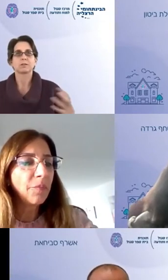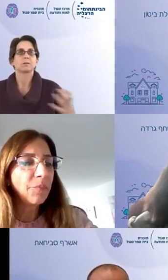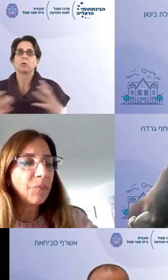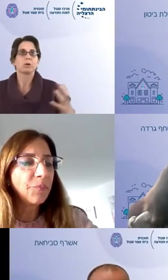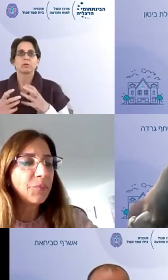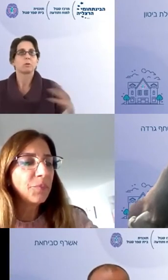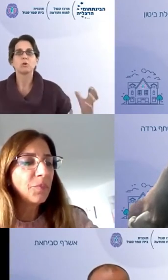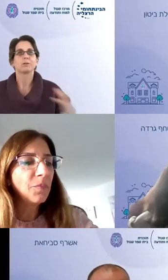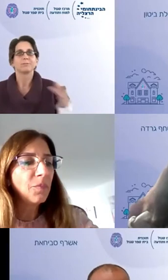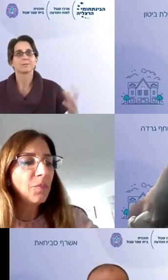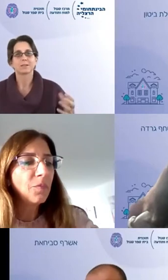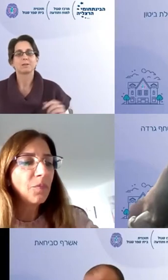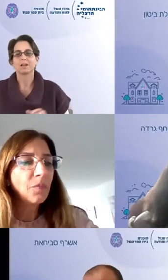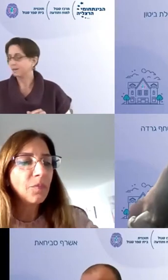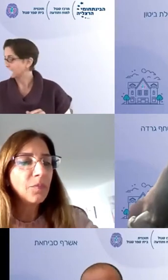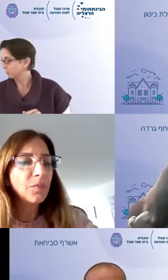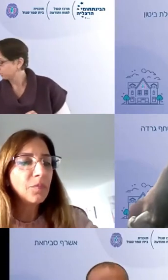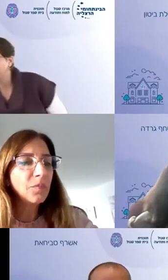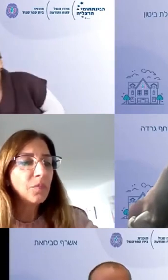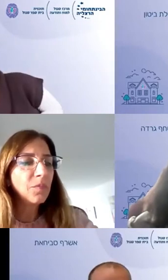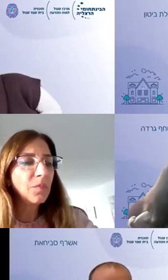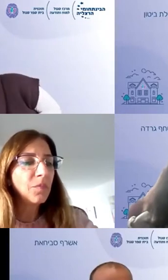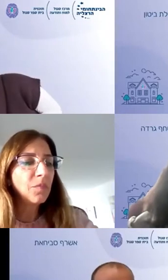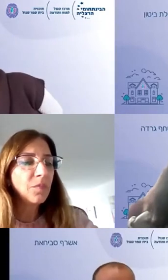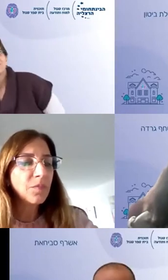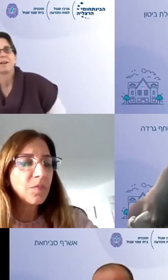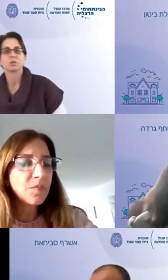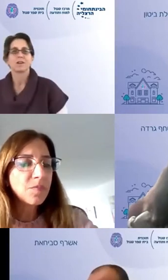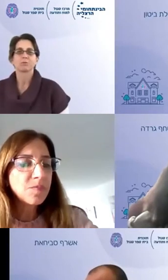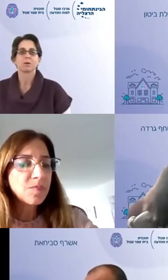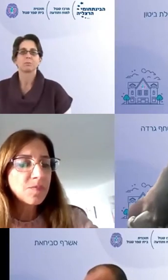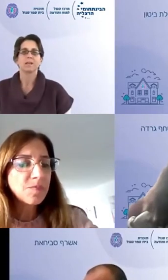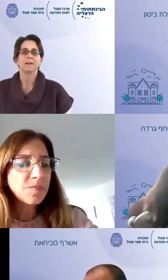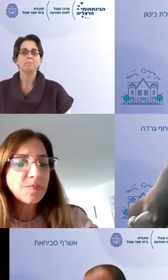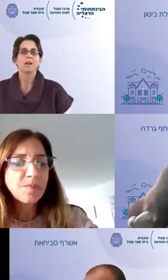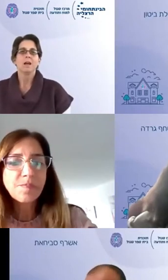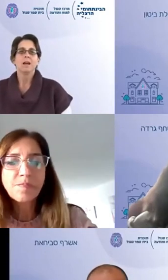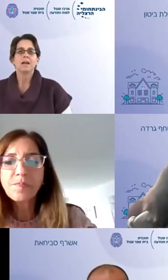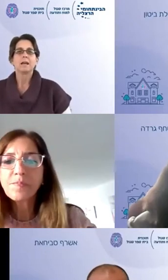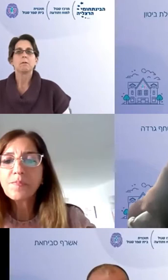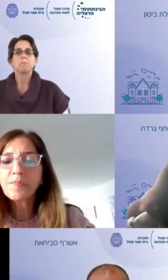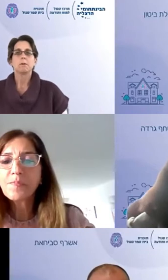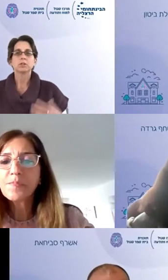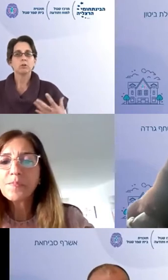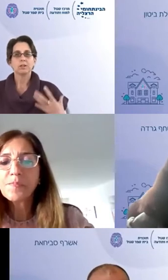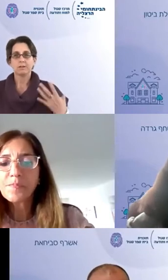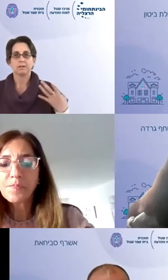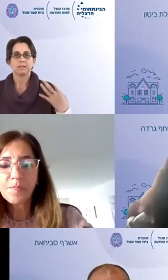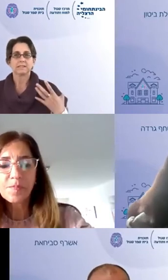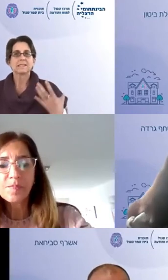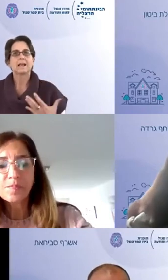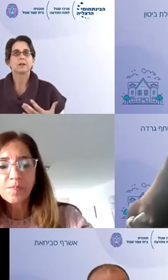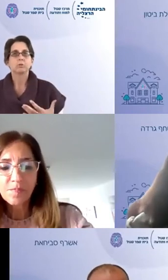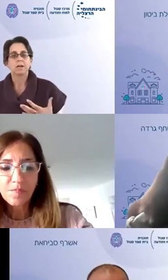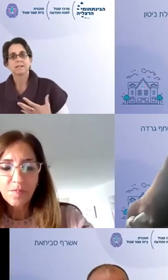בשני וכל הזמן אמרו לנו, אתם לא יכולים, אתם צריכים להתרחק, זה היה מאוד מאוד לא טריוויאלי בשבילנו כבני אדם מה שעוד דבר